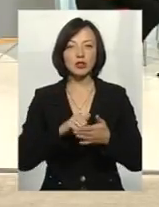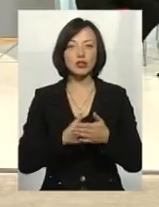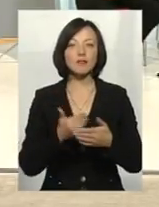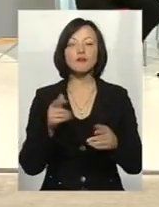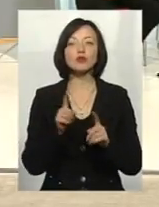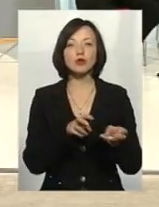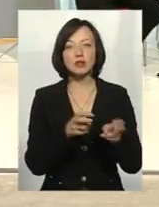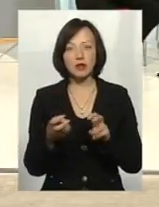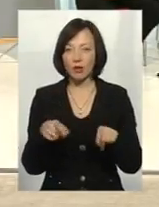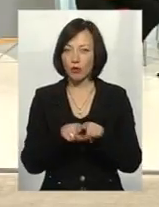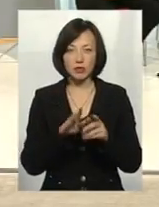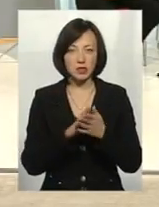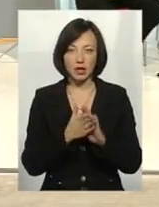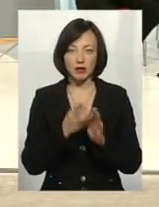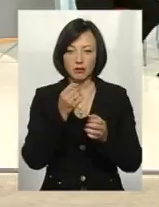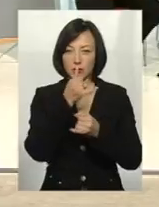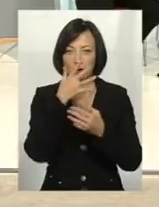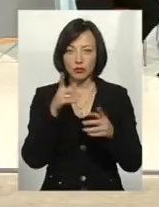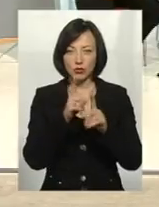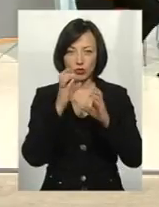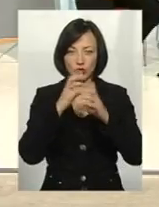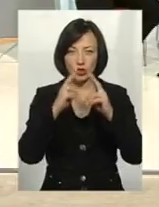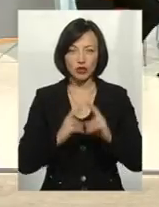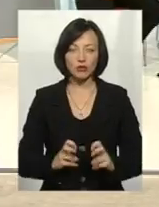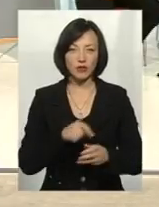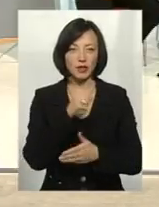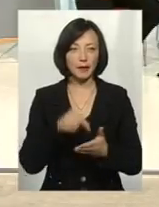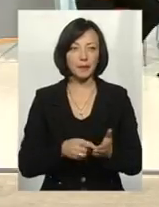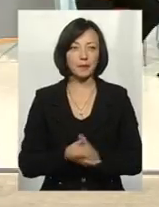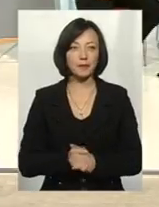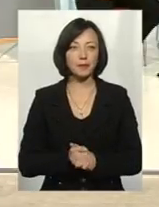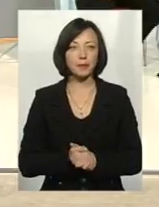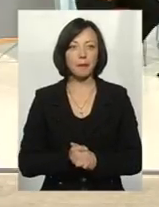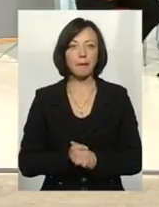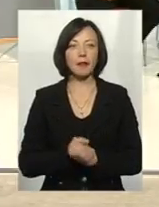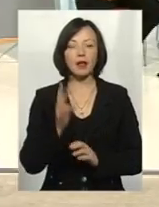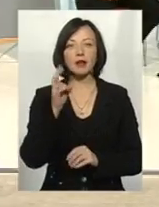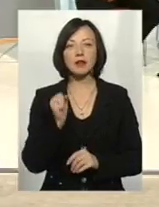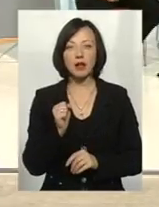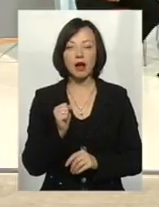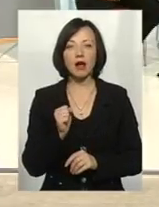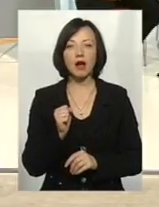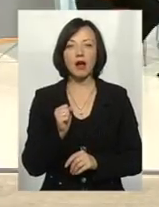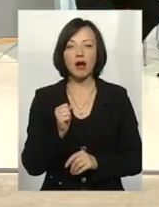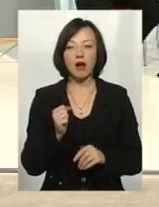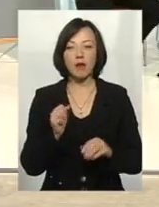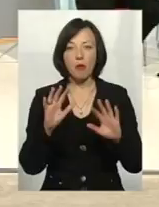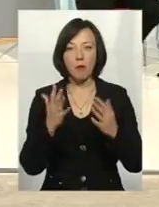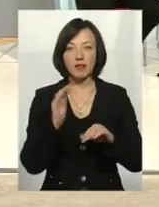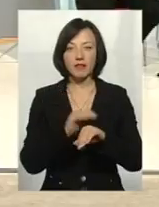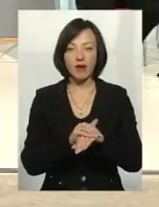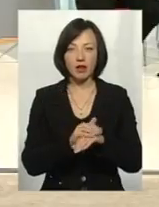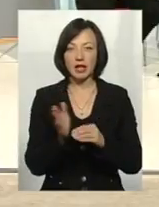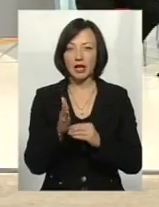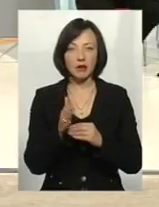чого вона? Чи вже вона в такому стані, що там вже нема що досліджувати? Ну, на момент виявлення факту, риба вже